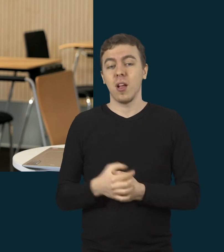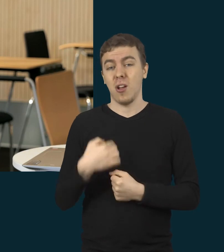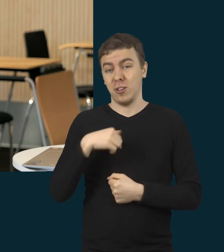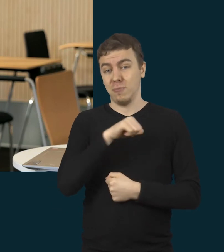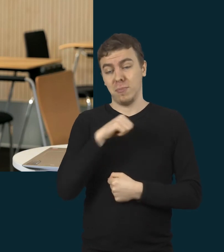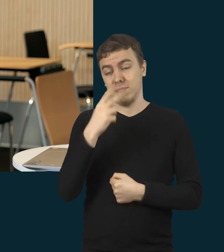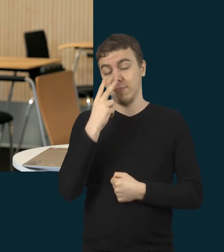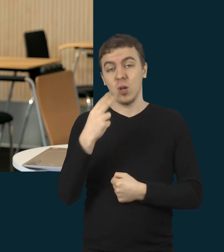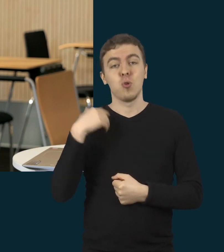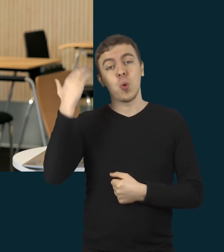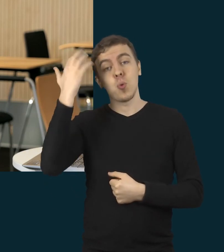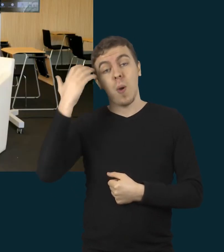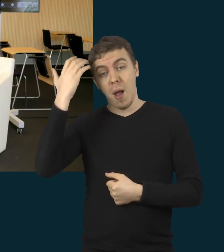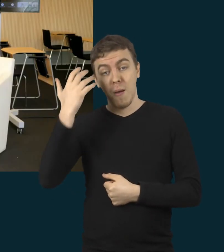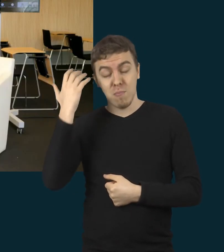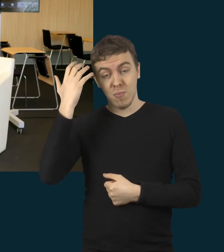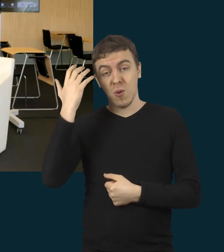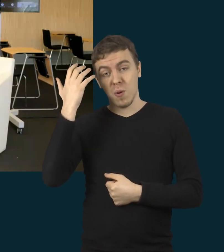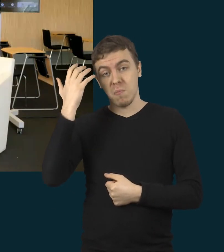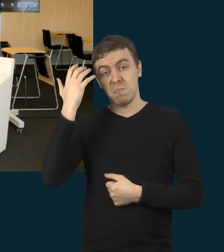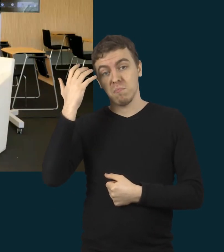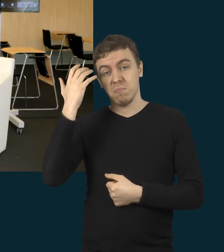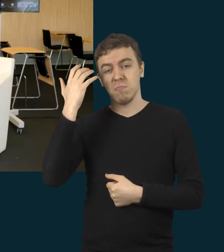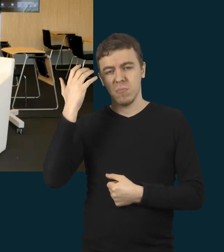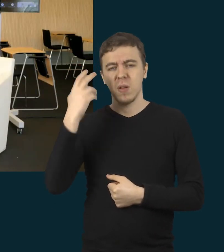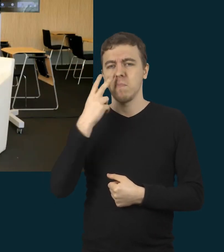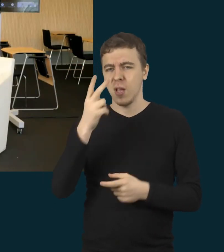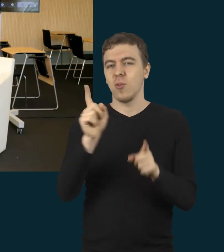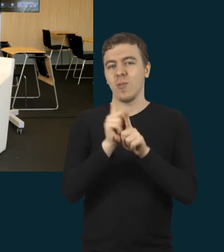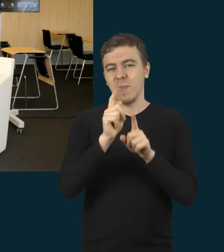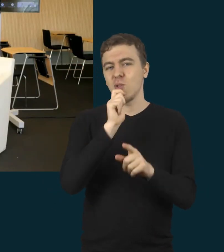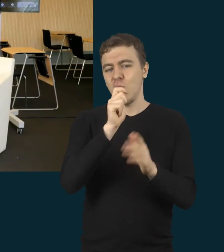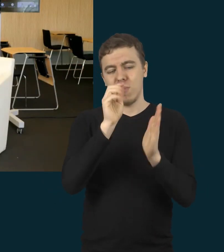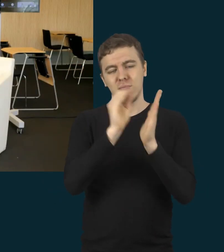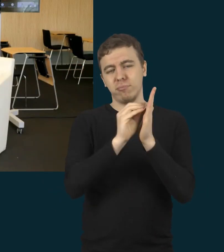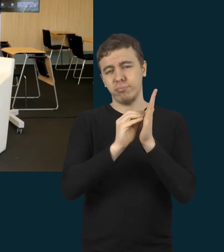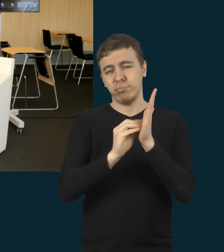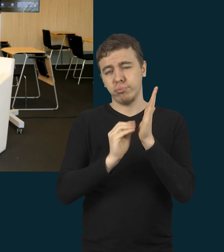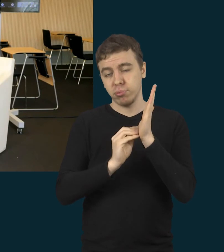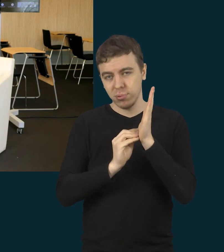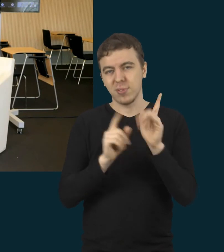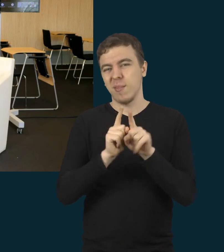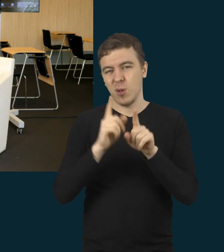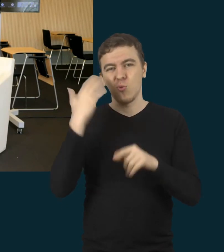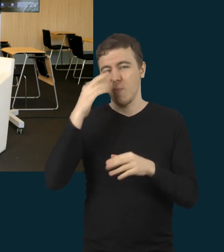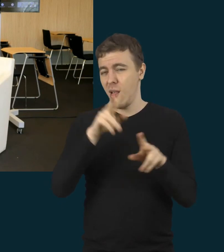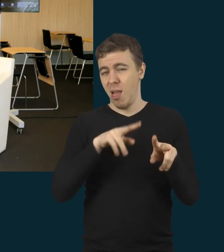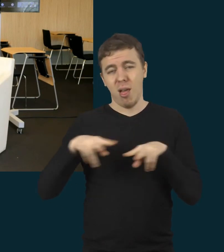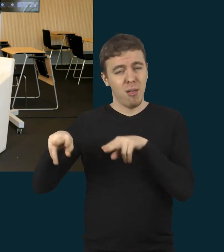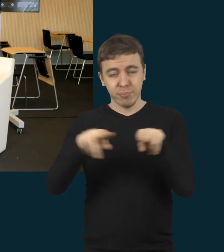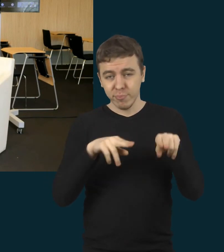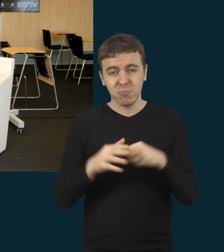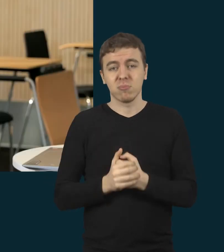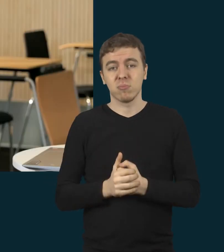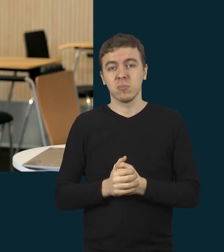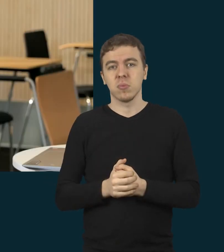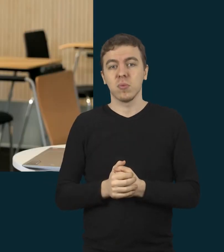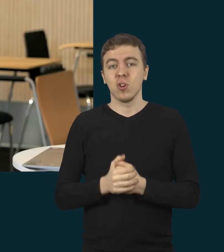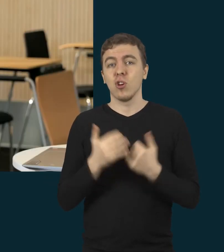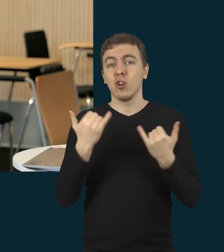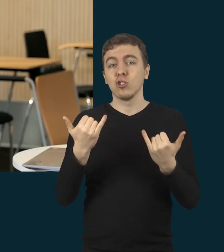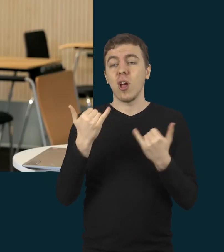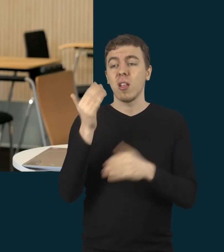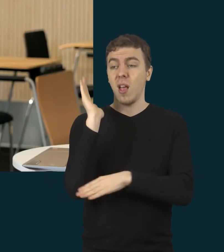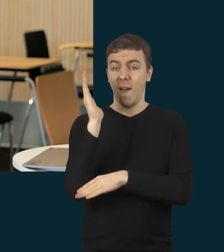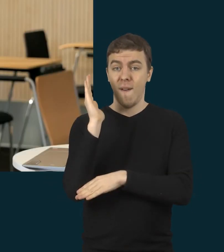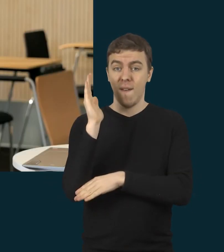nuomonė ir kaip matau daugumos mūsų lankytojų nuomonė, ką šiandien savo pranešimu